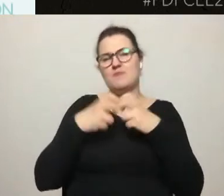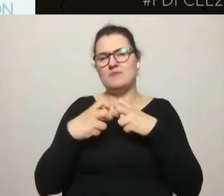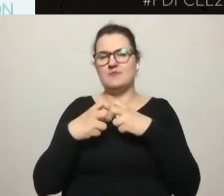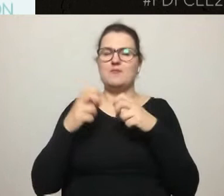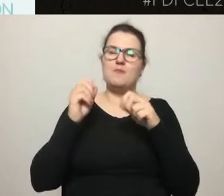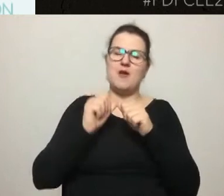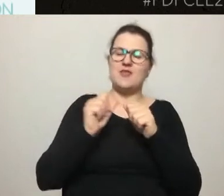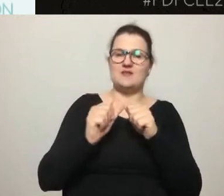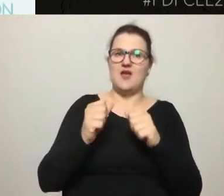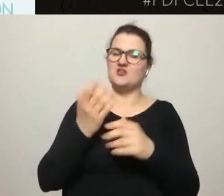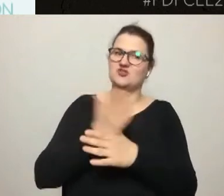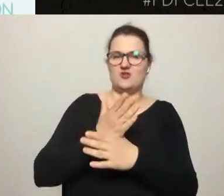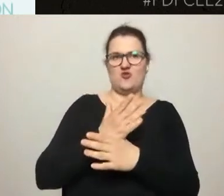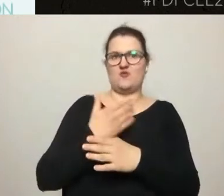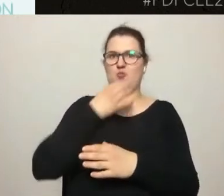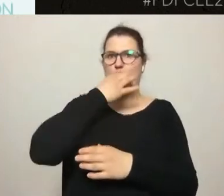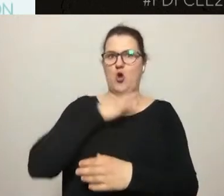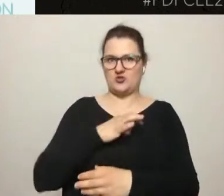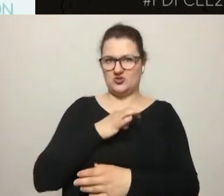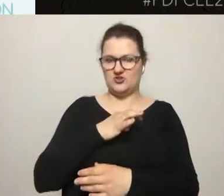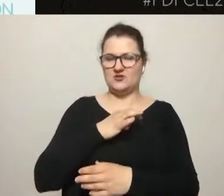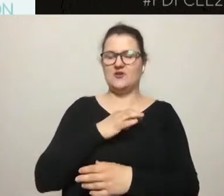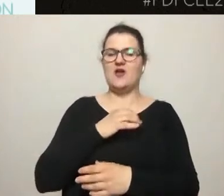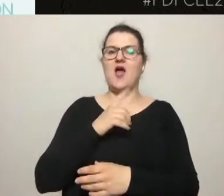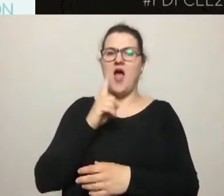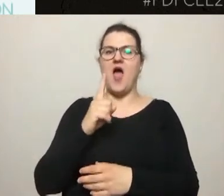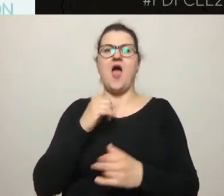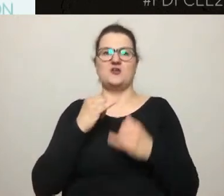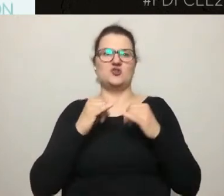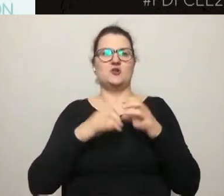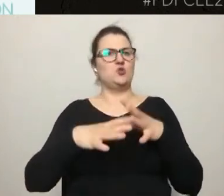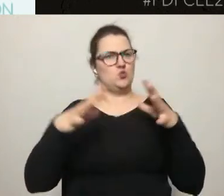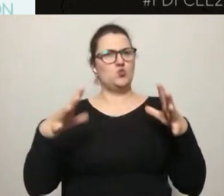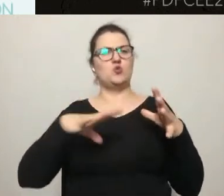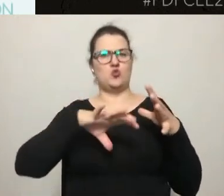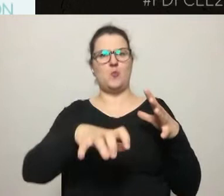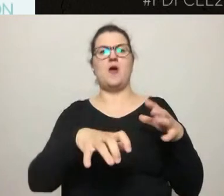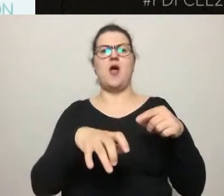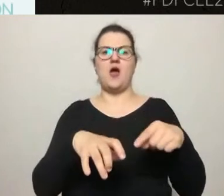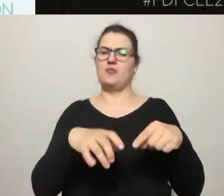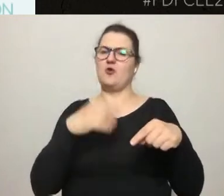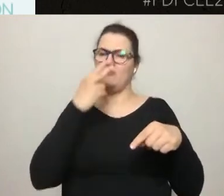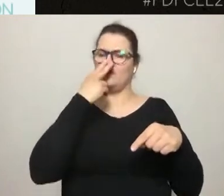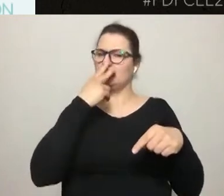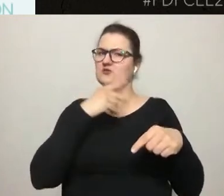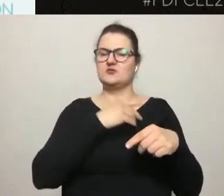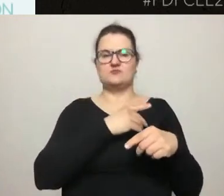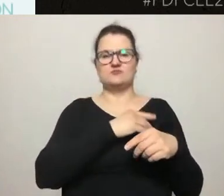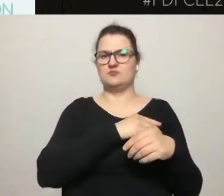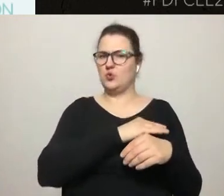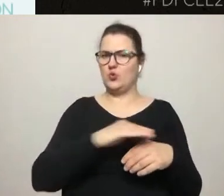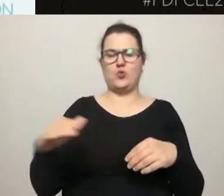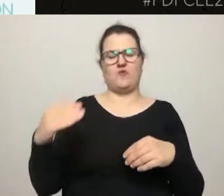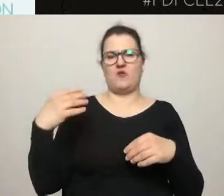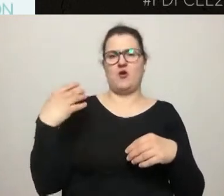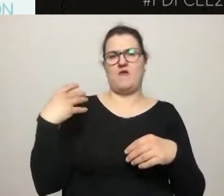Natomiast gdy mamy odpowiednio dużą próbę, to możemy zobaczyć, że pochodzą ze wszystkich grup wiekowych, tylko proporcje są inne